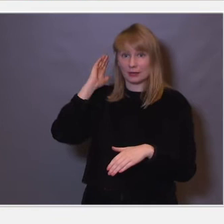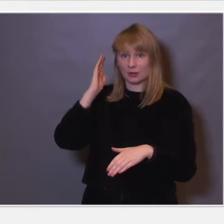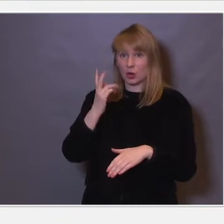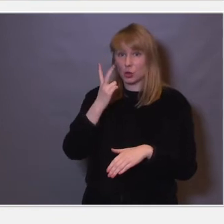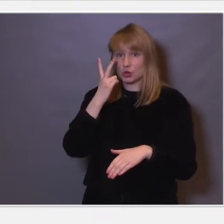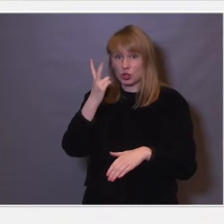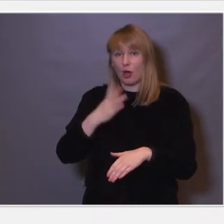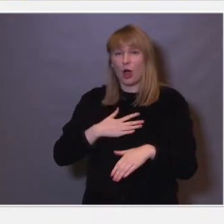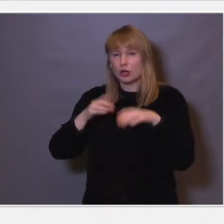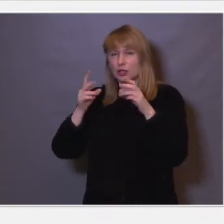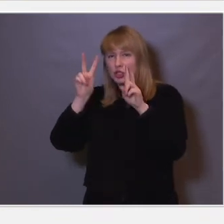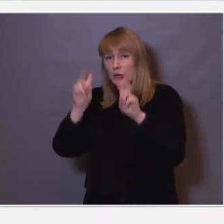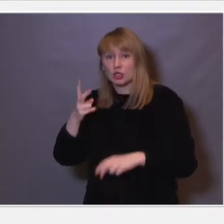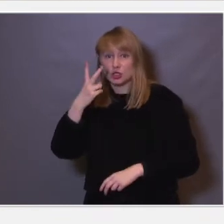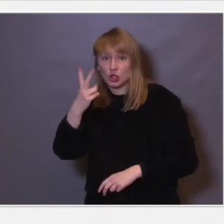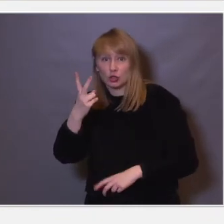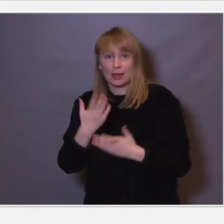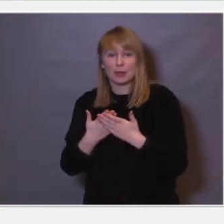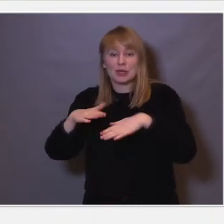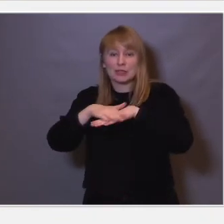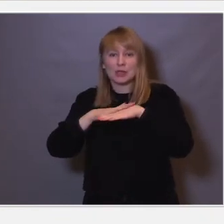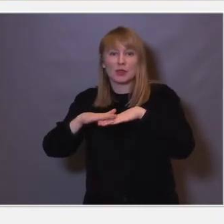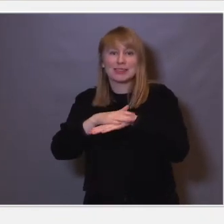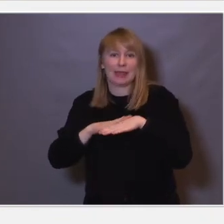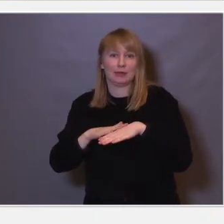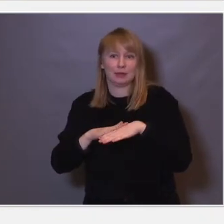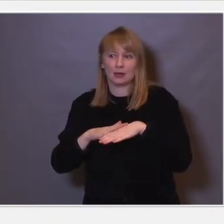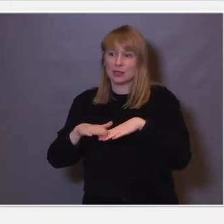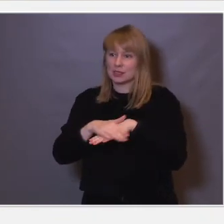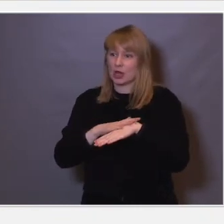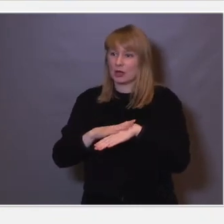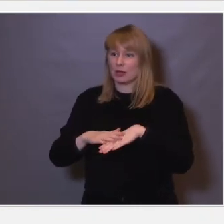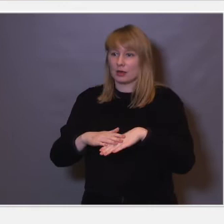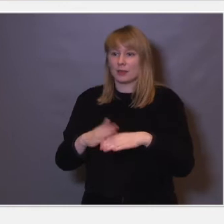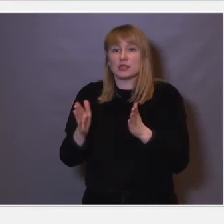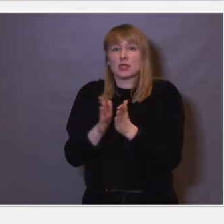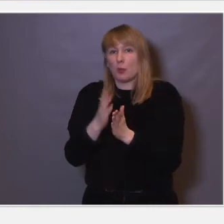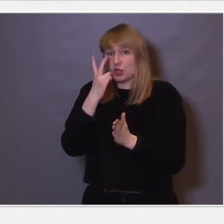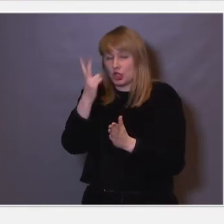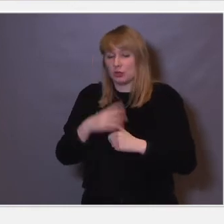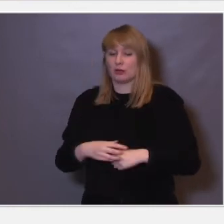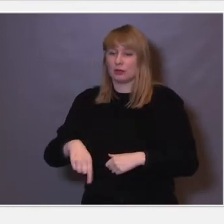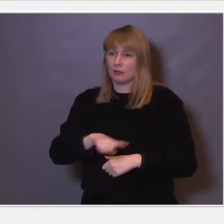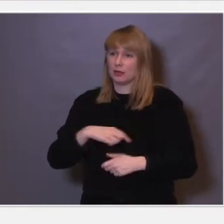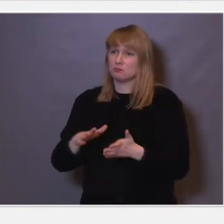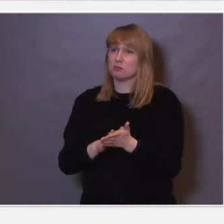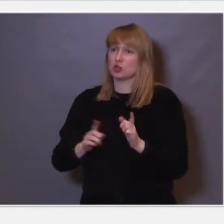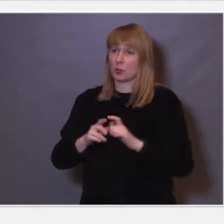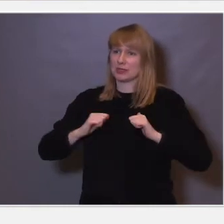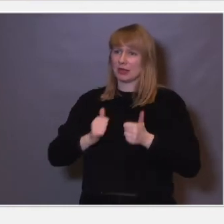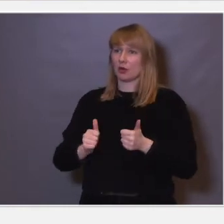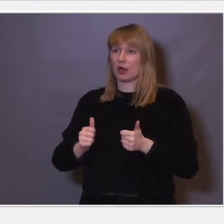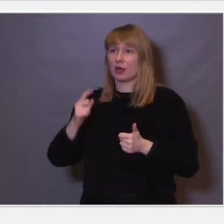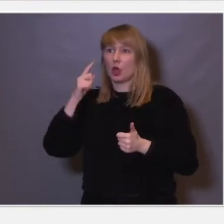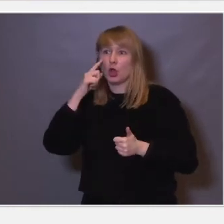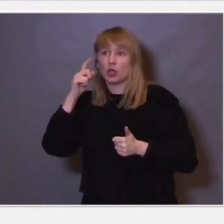studert mye, vi har også studert det, det er dette som har med samsyn å gjøre. Vi tar det helt for gitt, de fleste av oss, at informasjonen fra